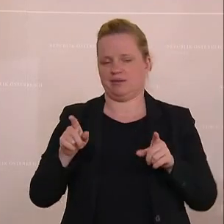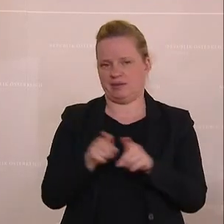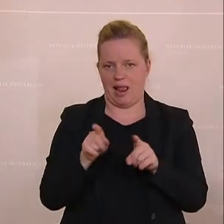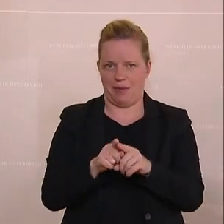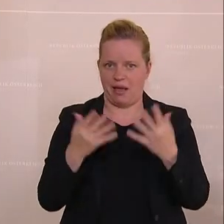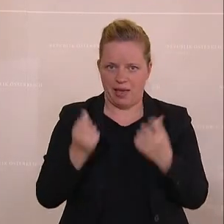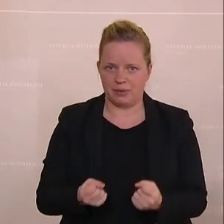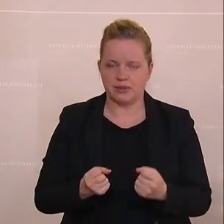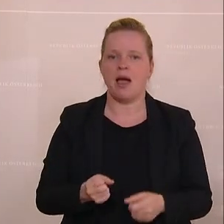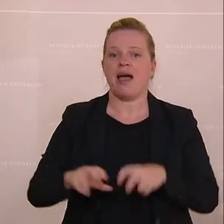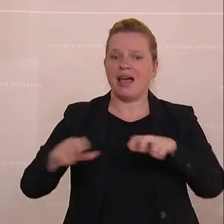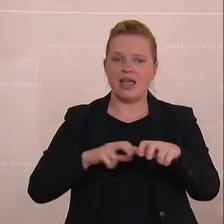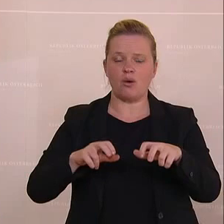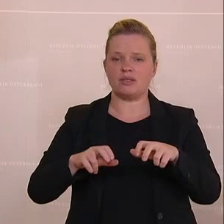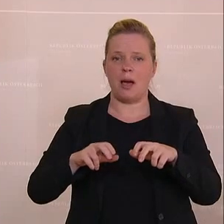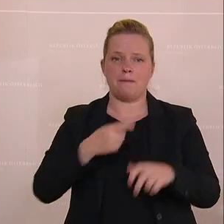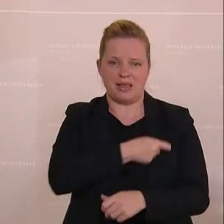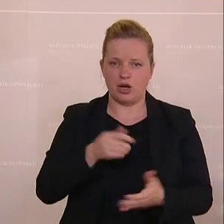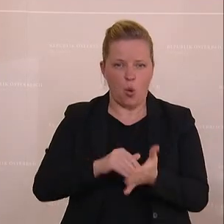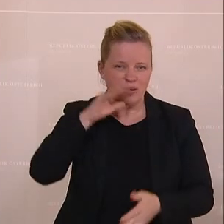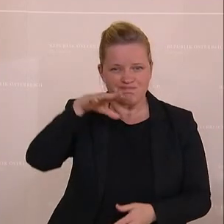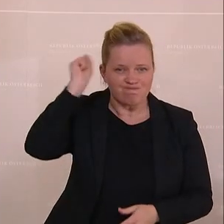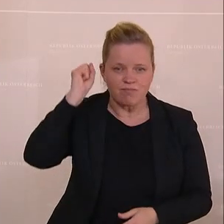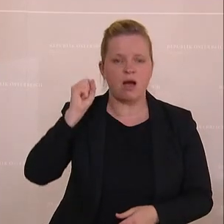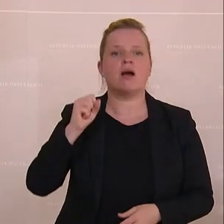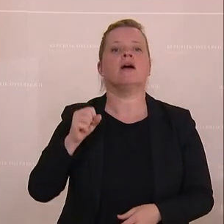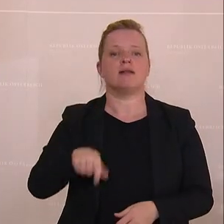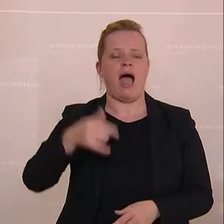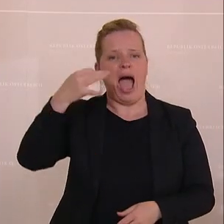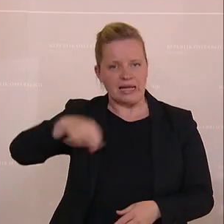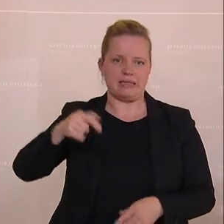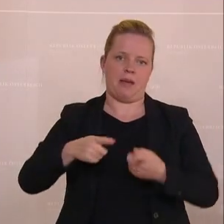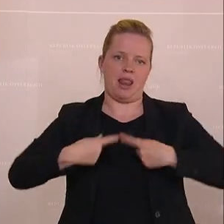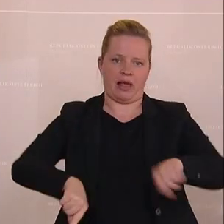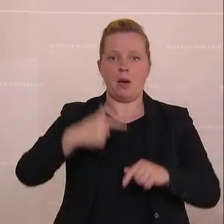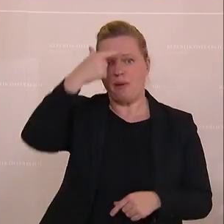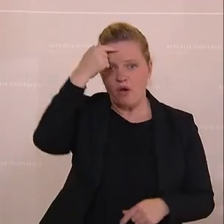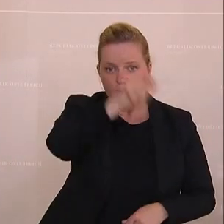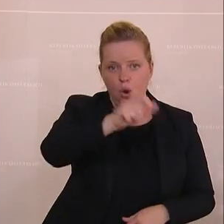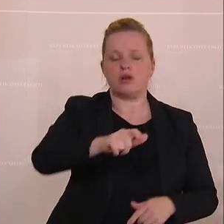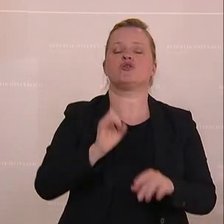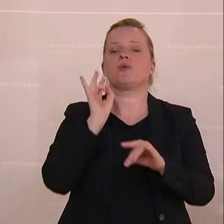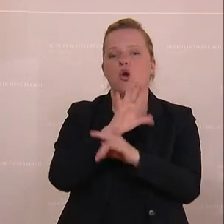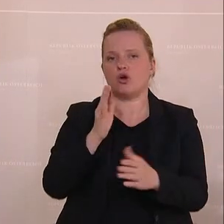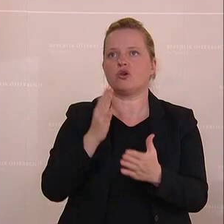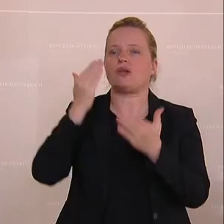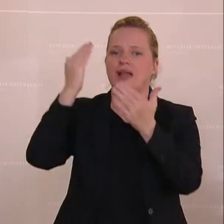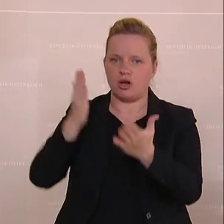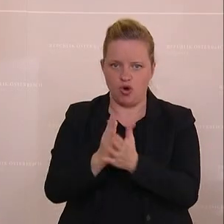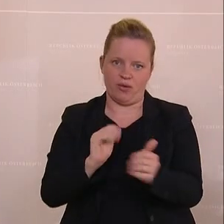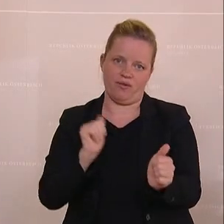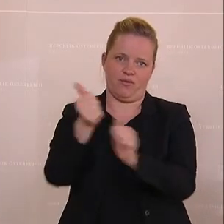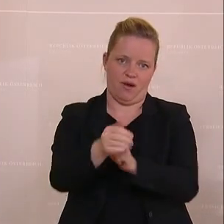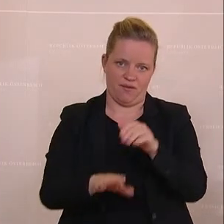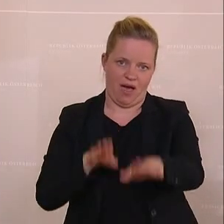Regierungsparteien immer noch nicht behirnen, dann sind sie offensichtlich die Einzigen in diesem Land. Die Bevölkerung ist hier Gott sei Dank schon einen Schritt weiter. Und daher fordere ich sie